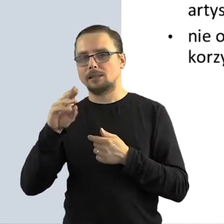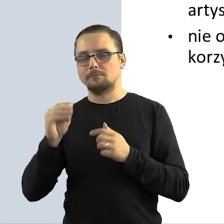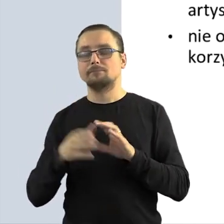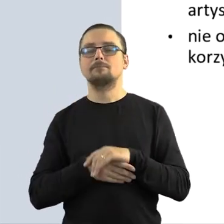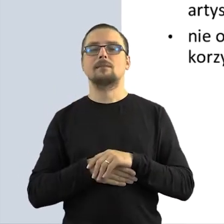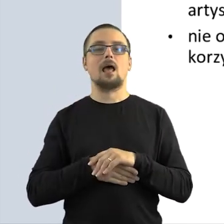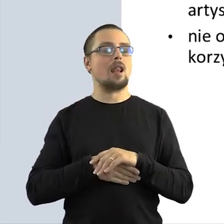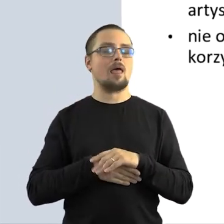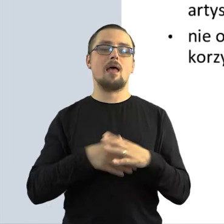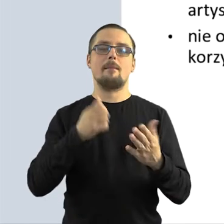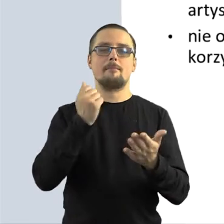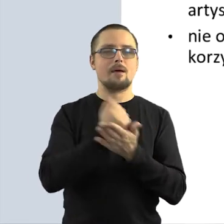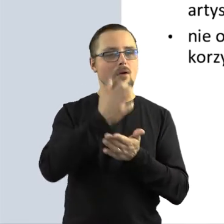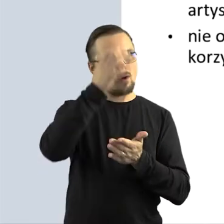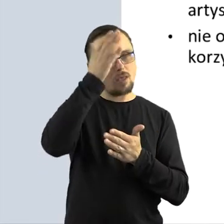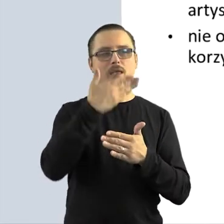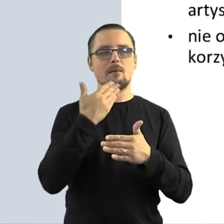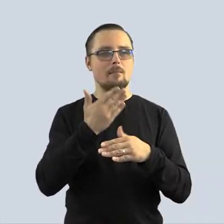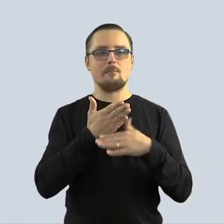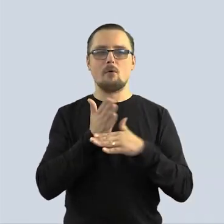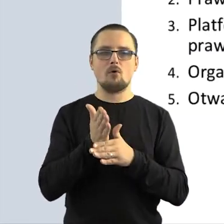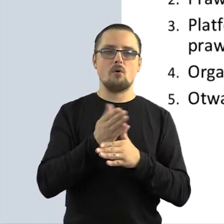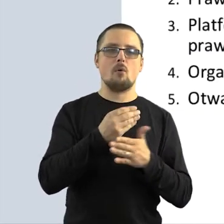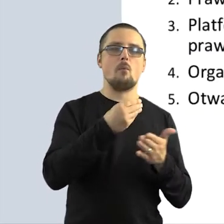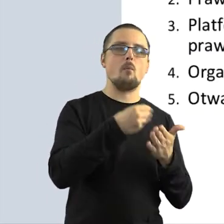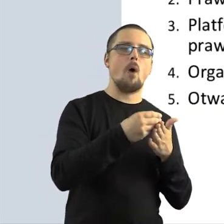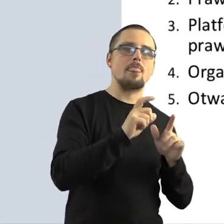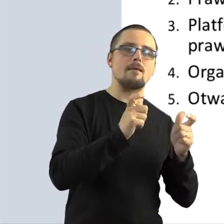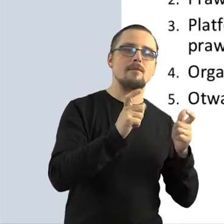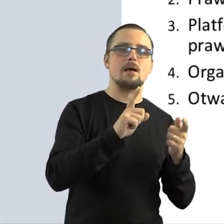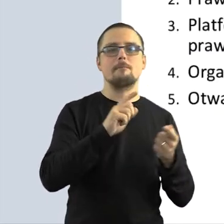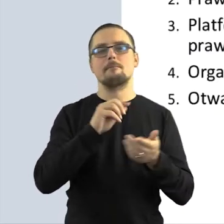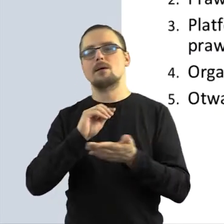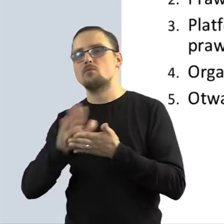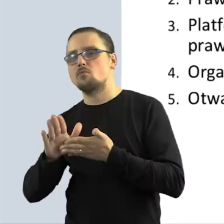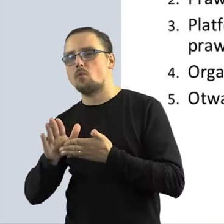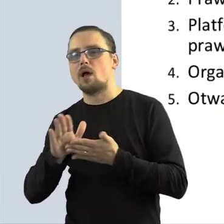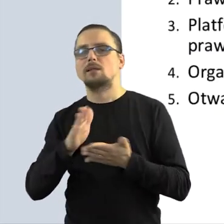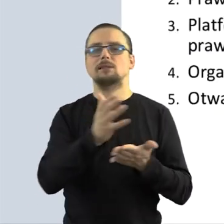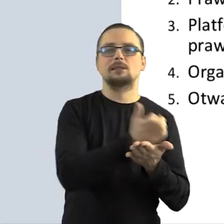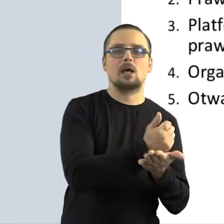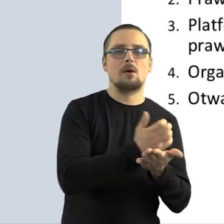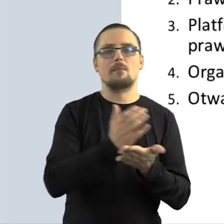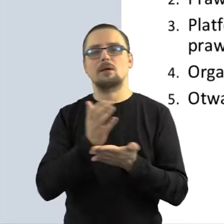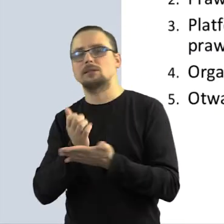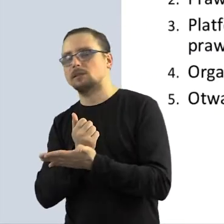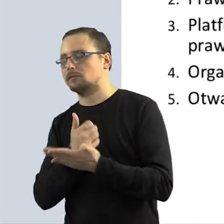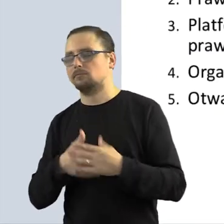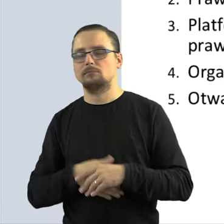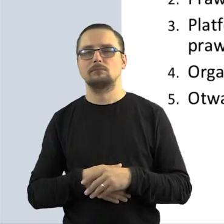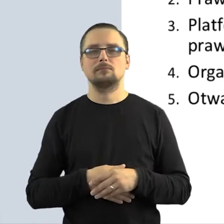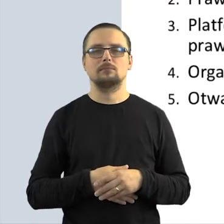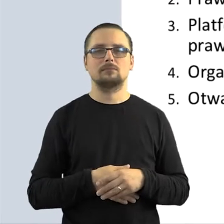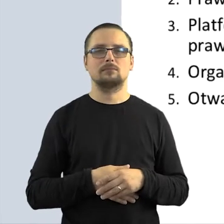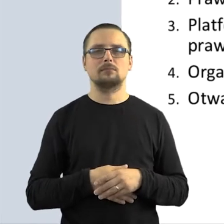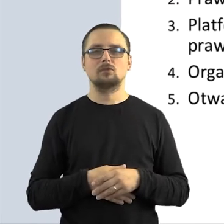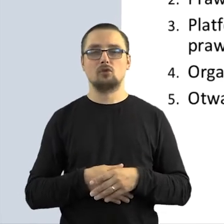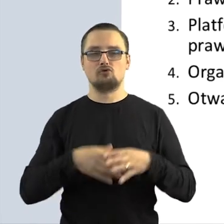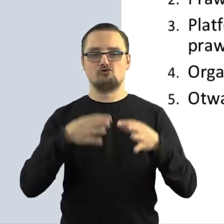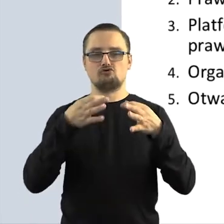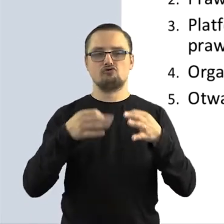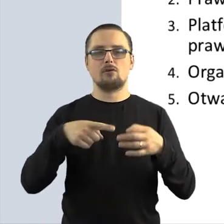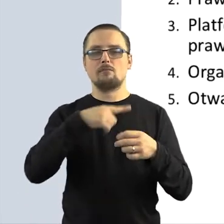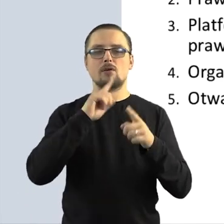czy jest ono płatne, czy nie, czy ma charakter zarobkowy, czy nie. I dzisiaj będziemy rozmawiali o